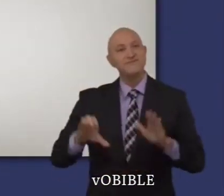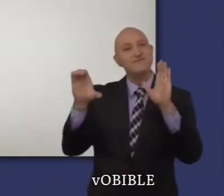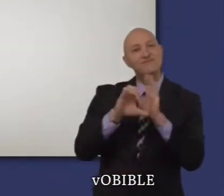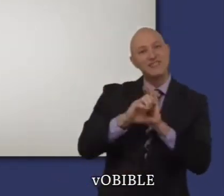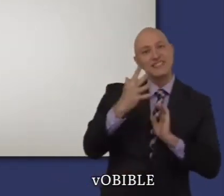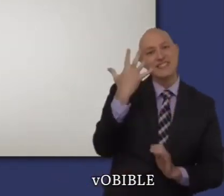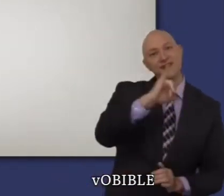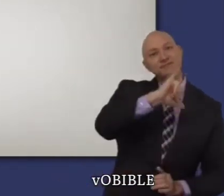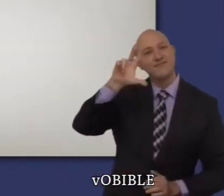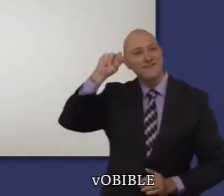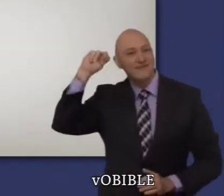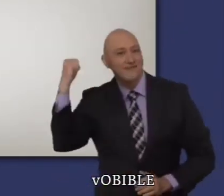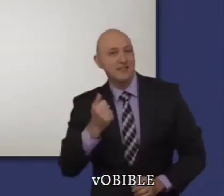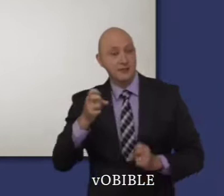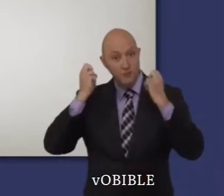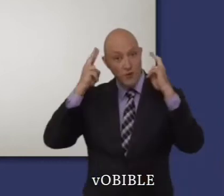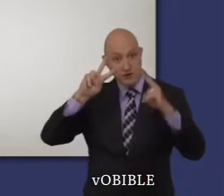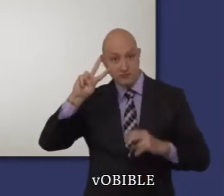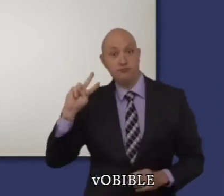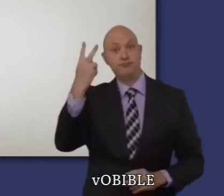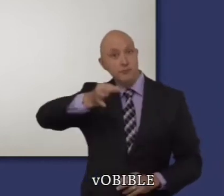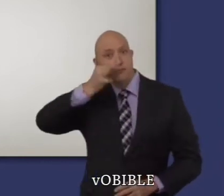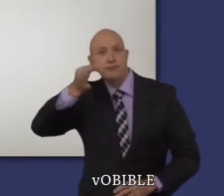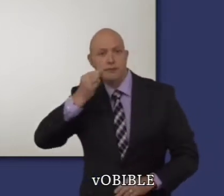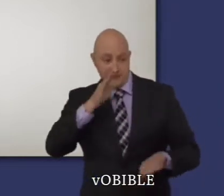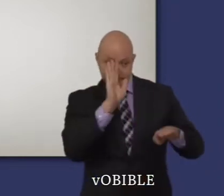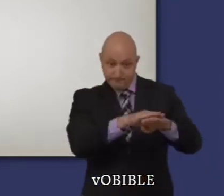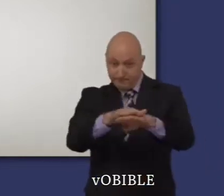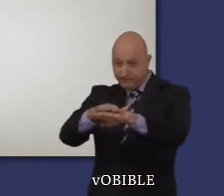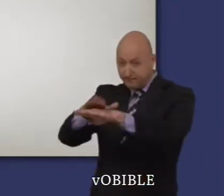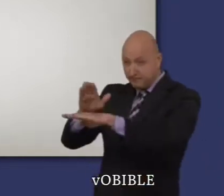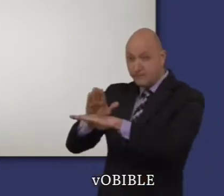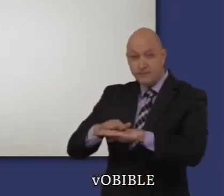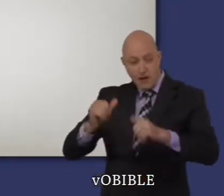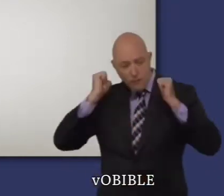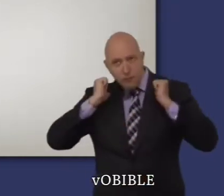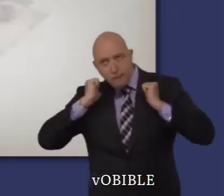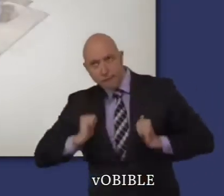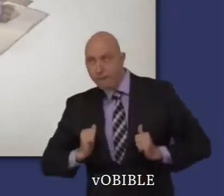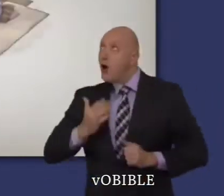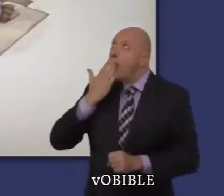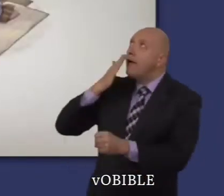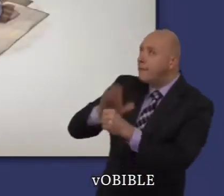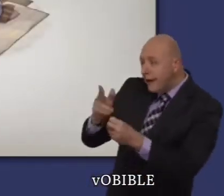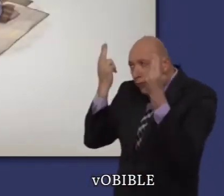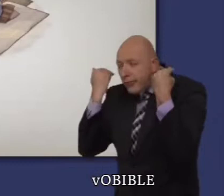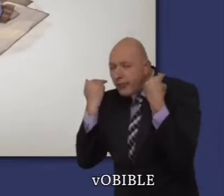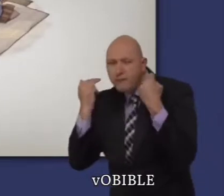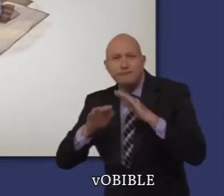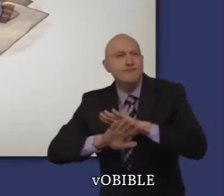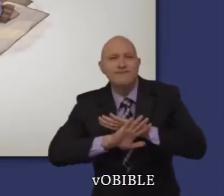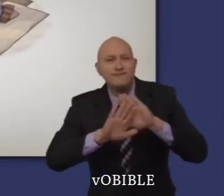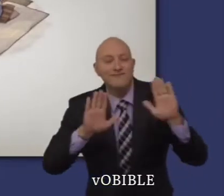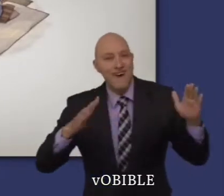Dans le deuxième discours, contenu dans les chapitres 5 à 26, Moïse exhorte le peuple à obéir au commandement de Dieu. Non par